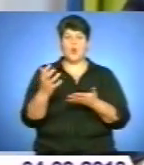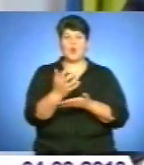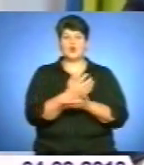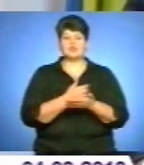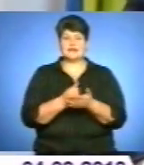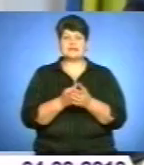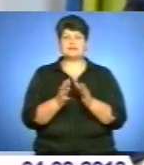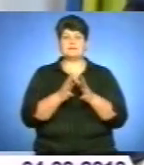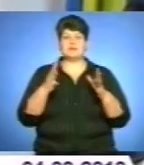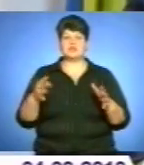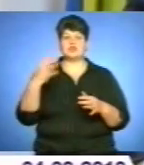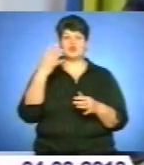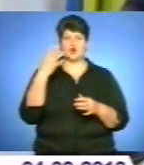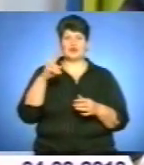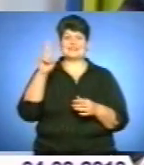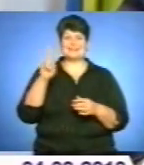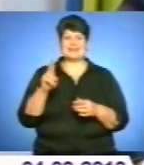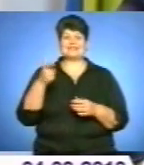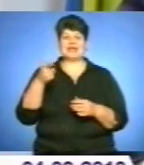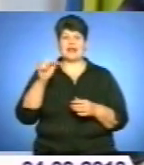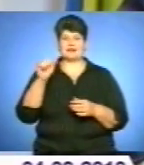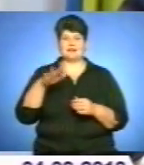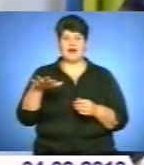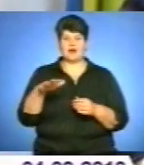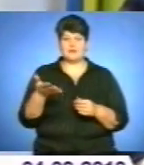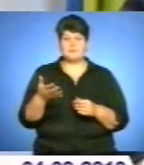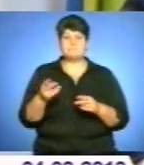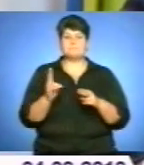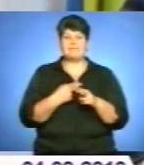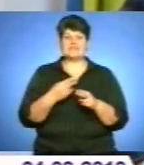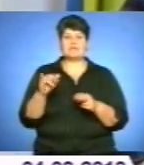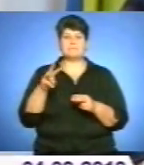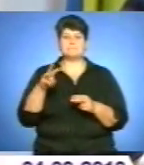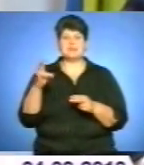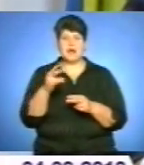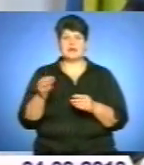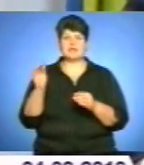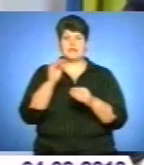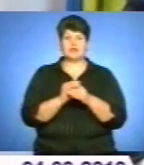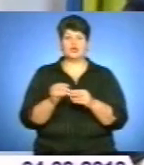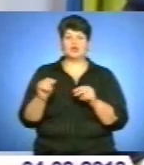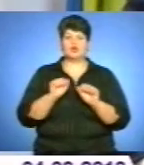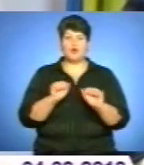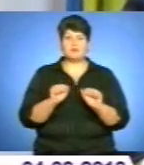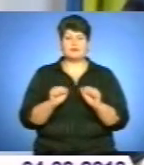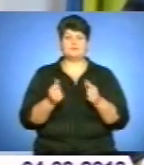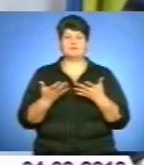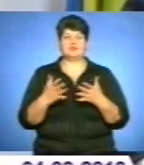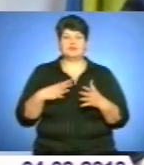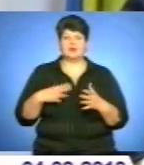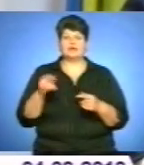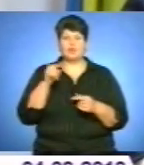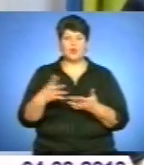більше 40 сетнерів з гектара. Без мінеральних добрив і засобів захисту очікувати такої